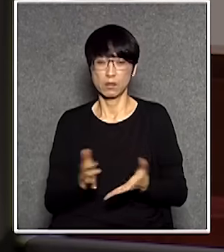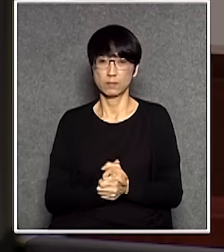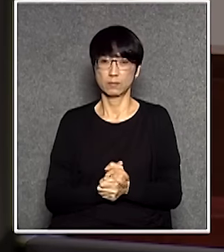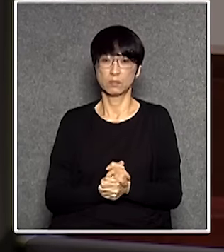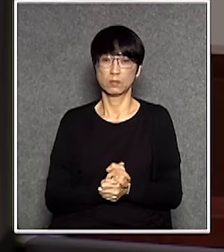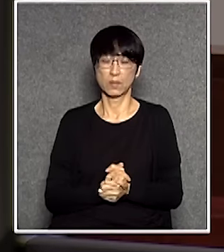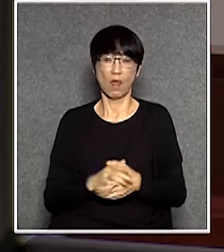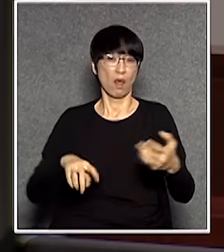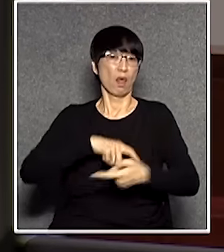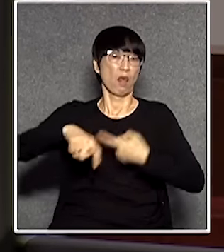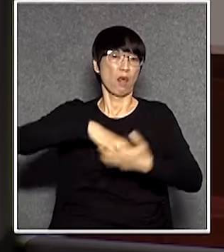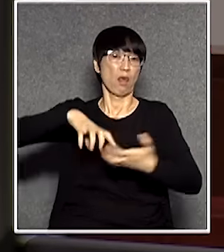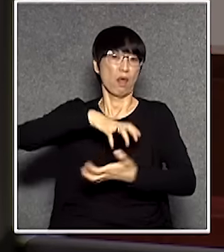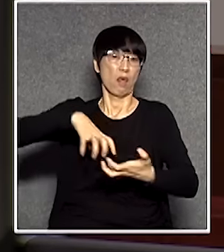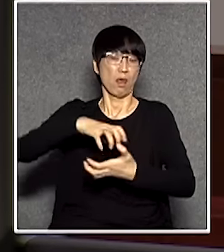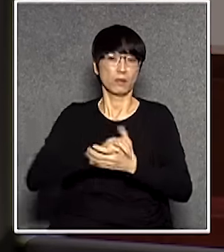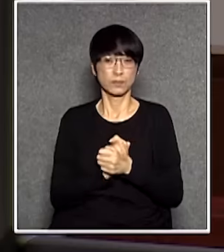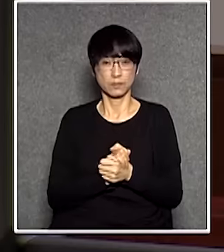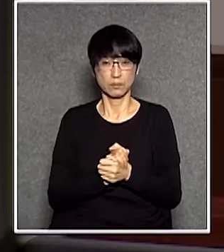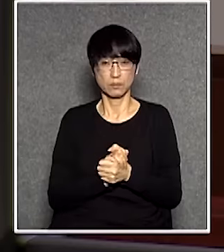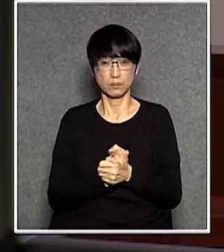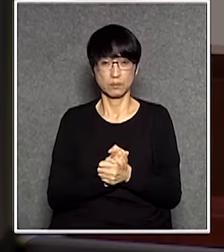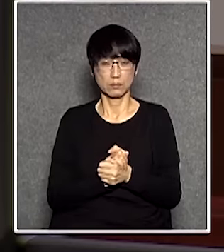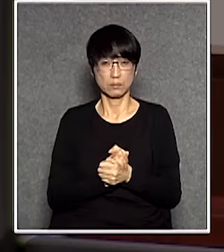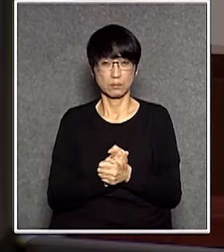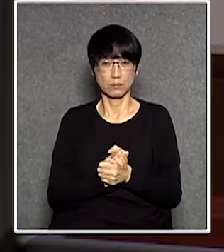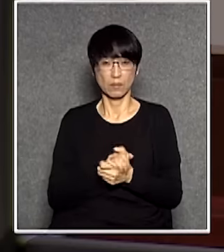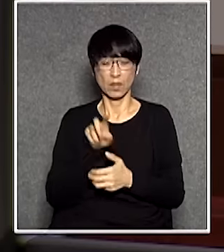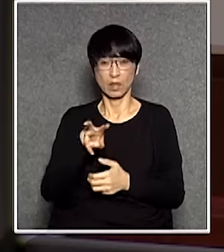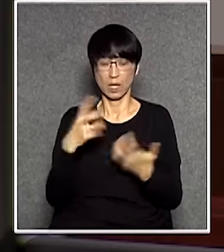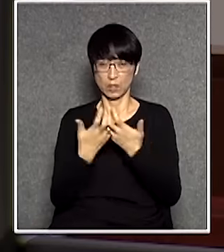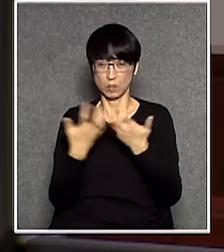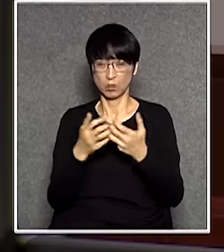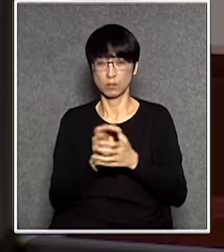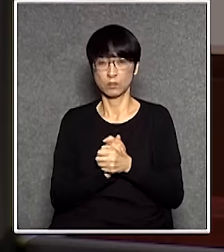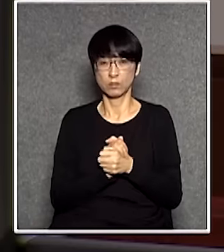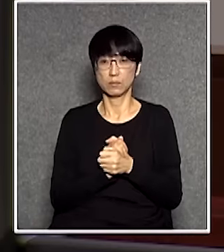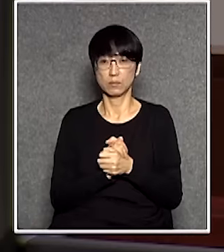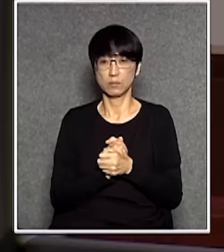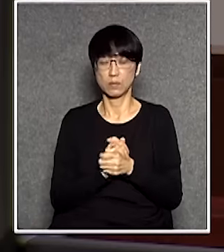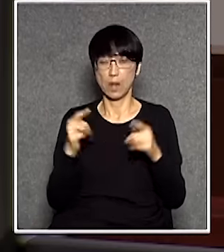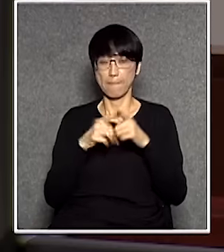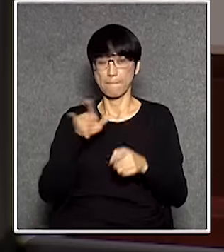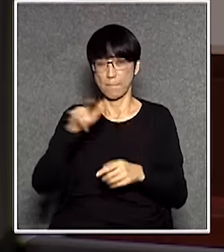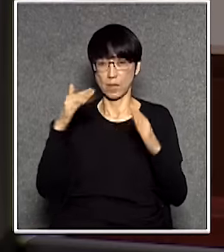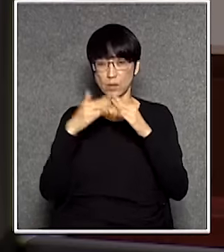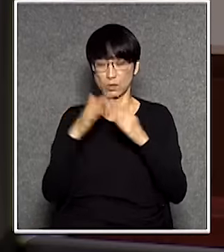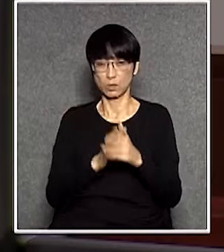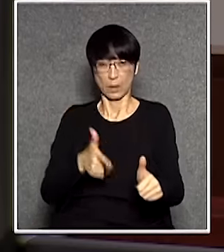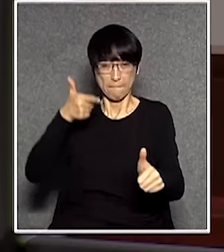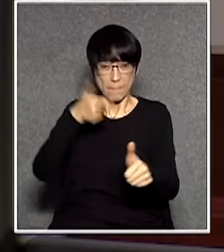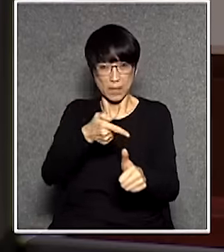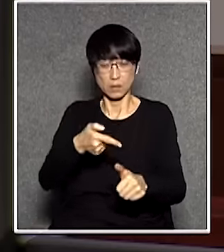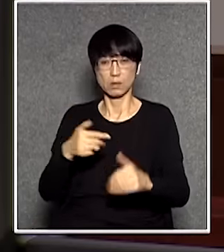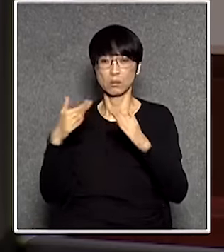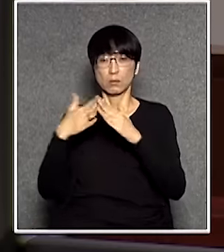五答百你看一下這些數所以這個民航處是不是應該打罰呢這個處長